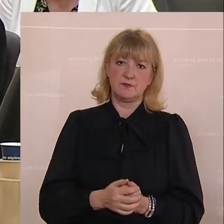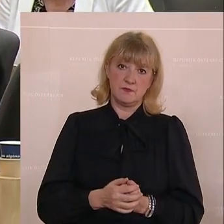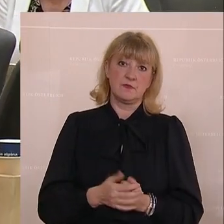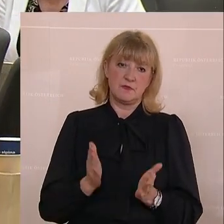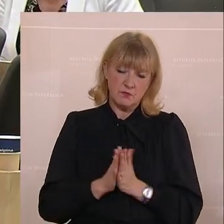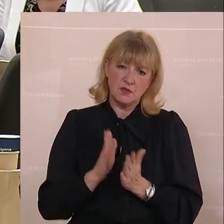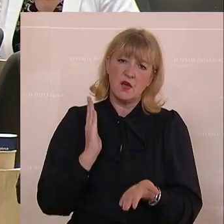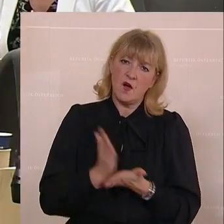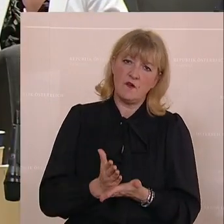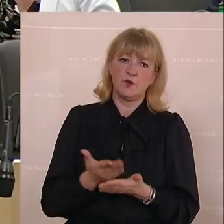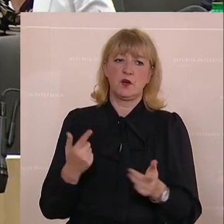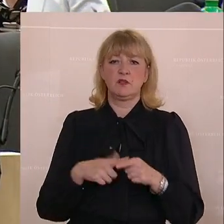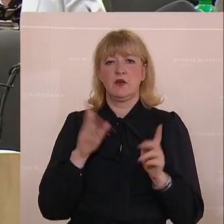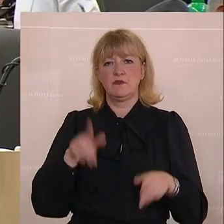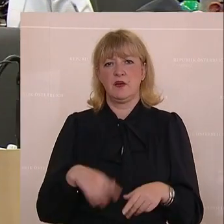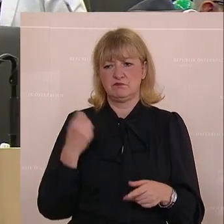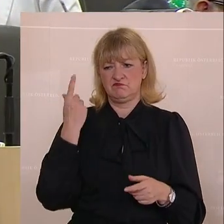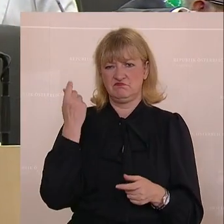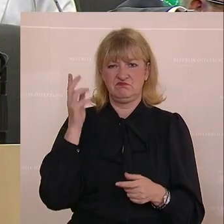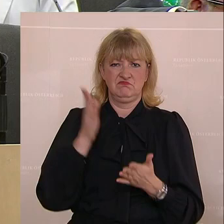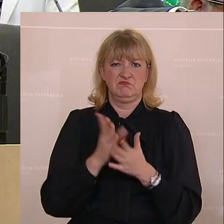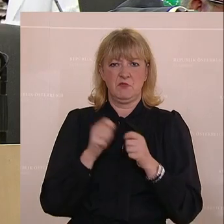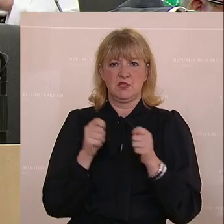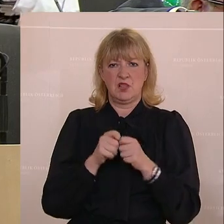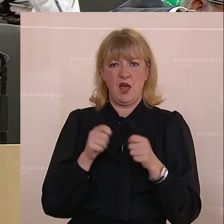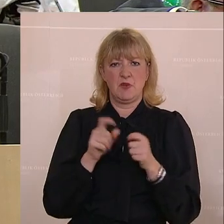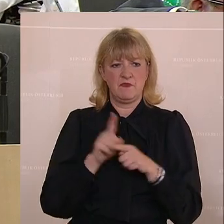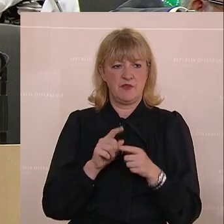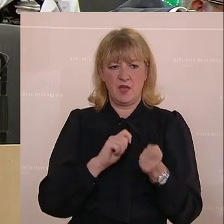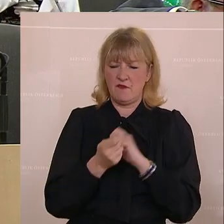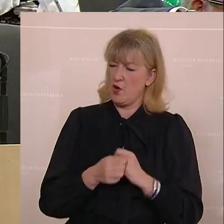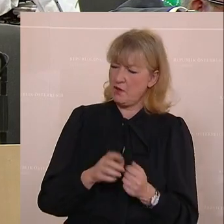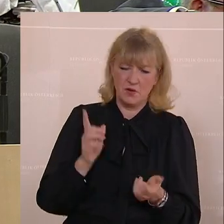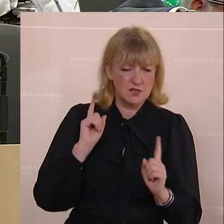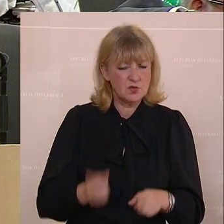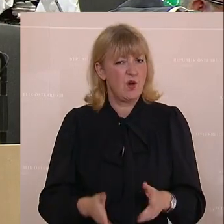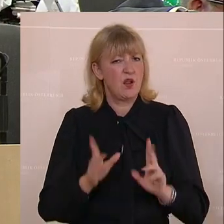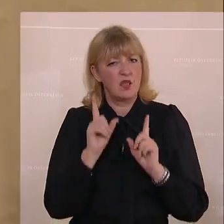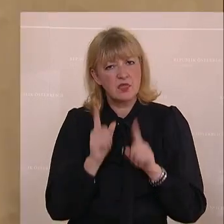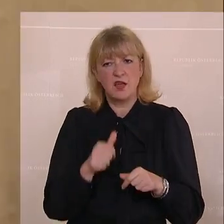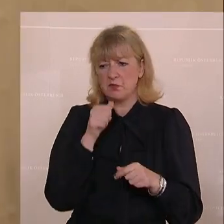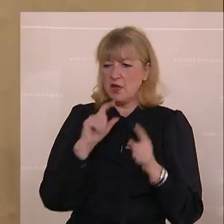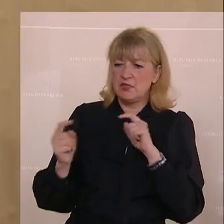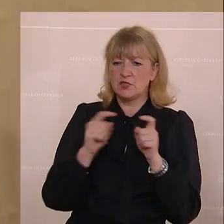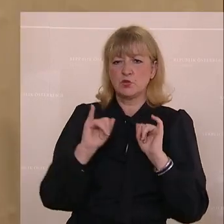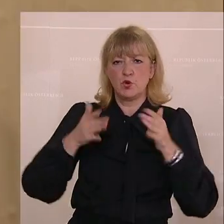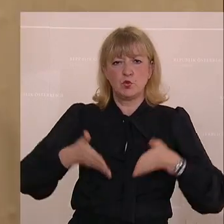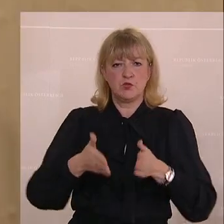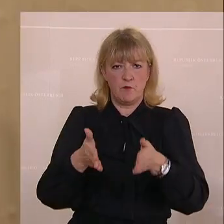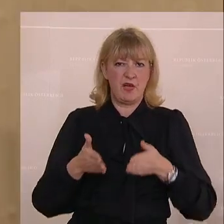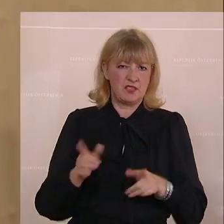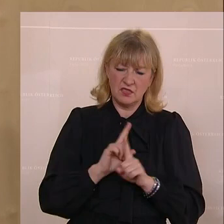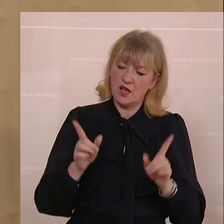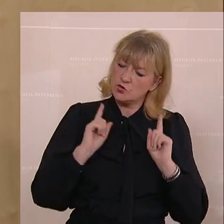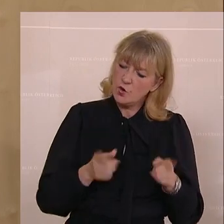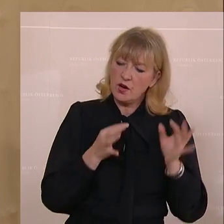Hören wir bitte auf mit den Pseudomaßnahmen und angeblichen Reformen. Sparen wir uns die Diskussion über Intensivbetten und machen wir